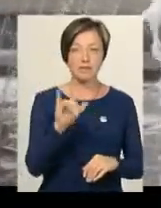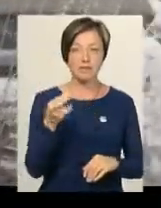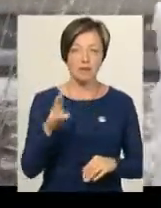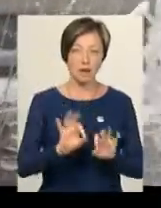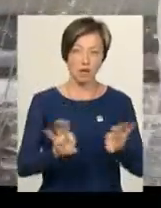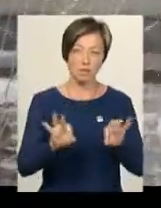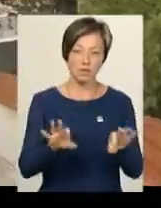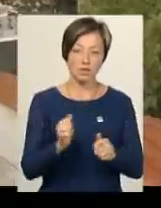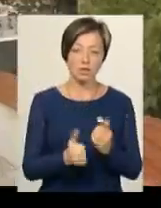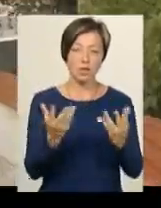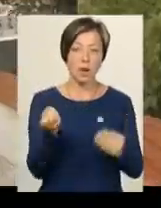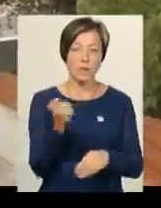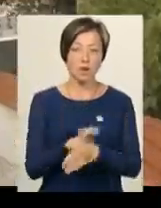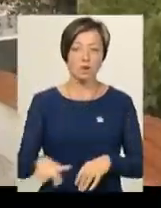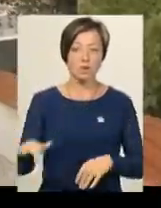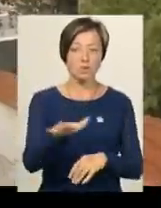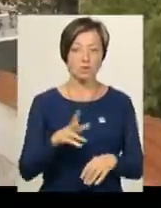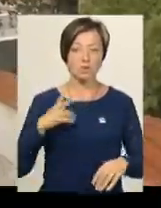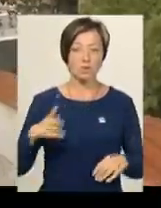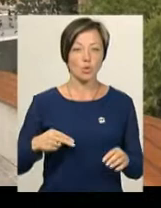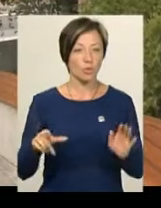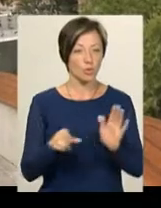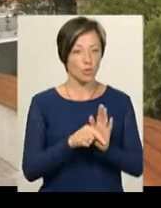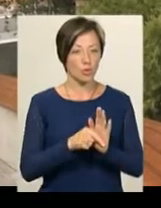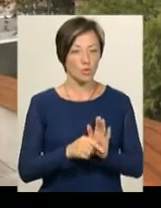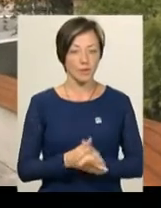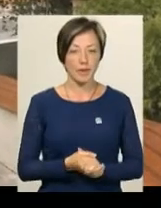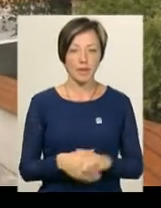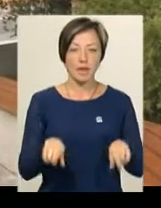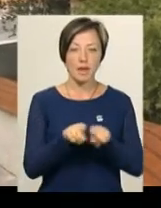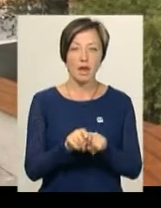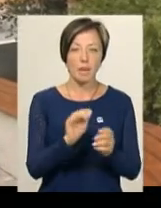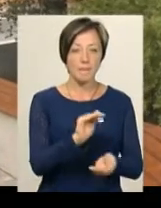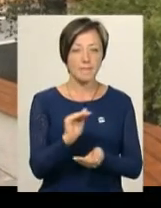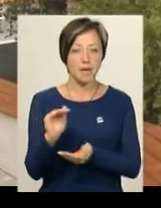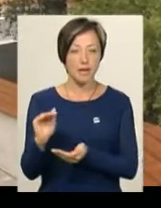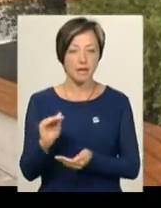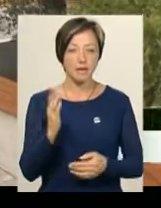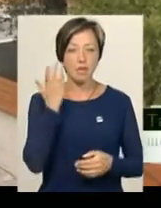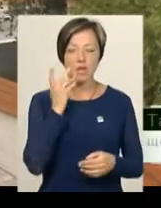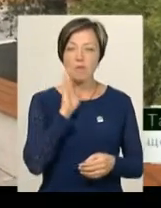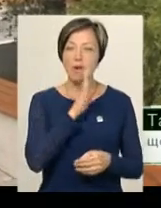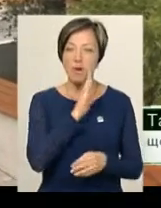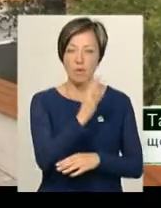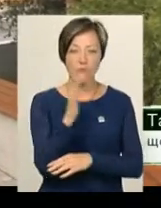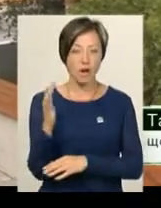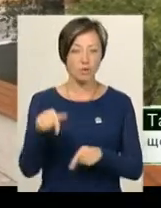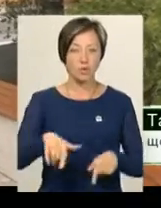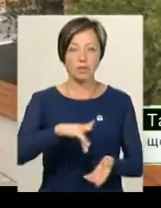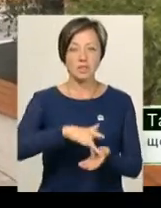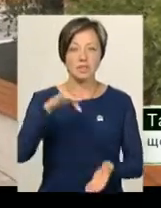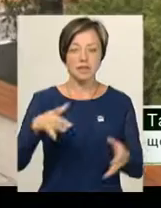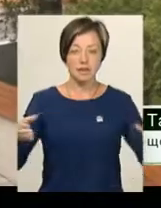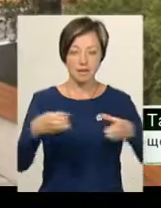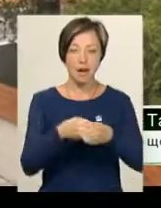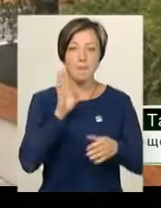розповіла, щодня приходить на площу з донькою Варварою. Для таких маленьких, коли мами з ними гуляють, тут прям осередок мам,